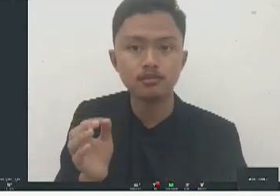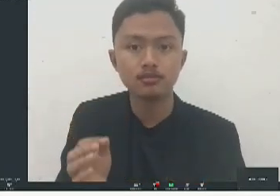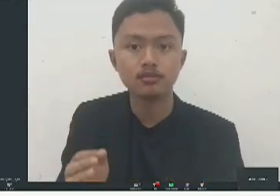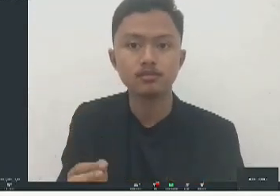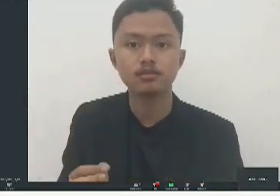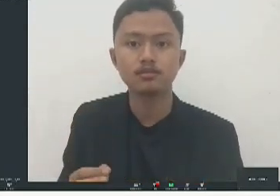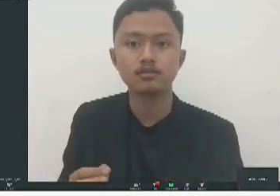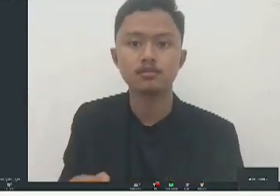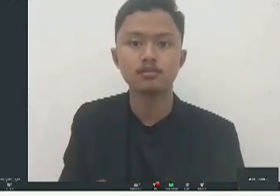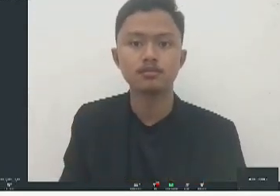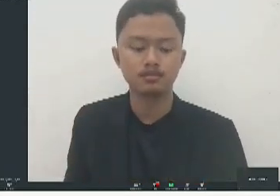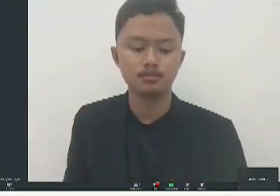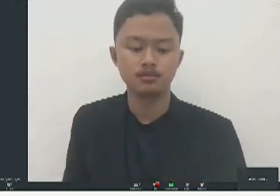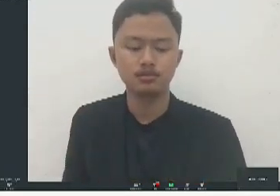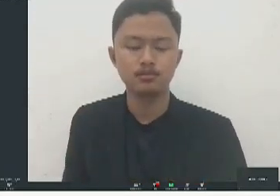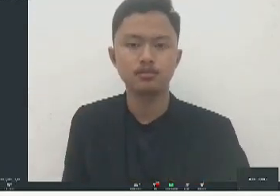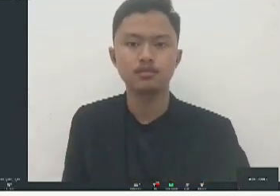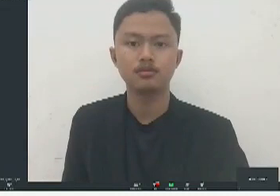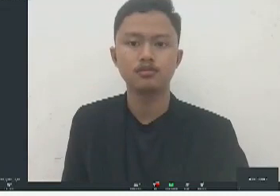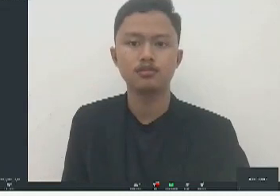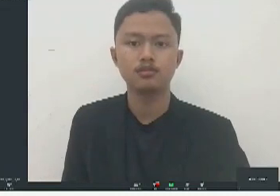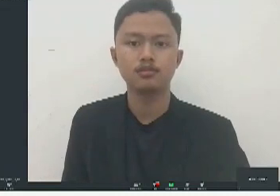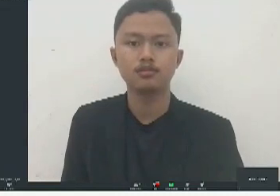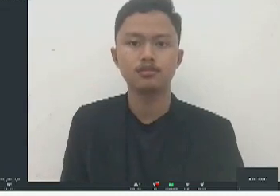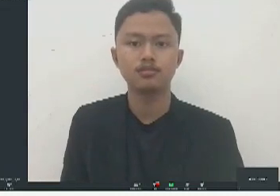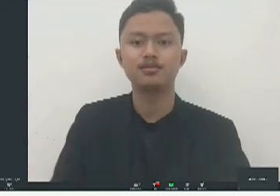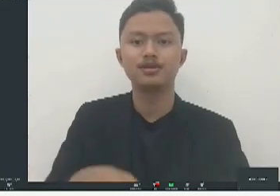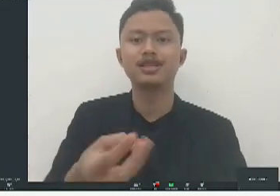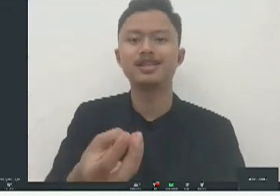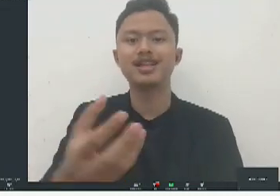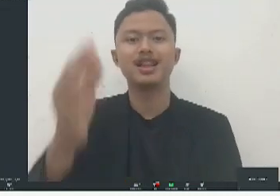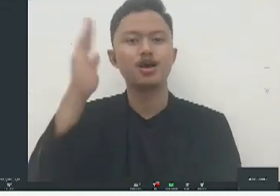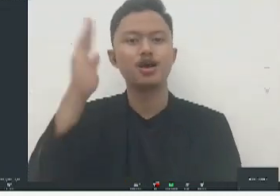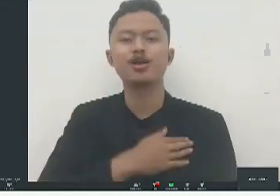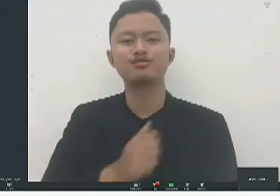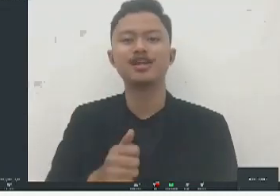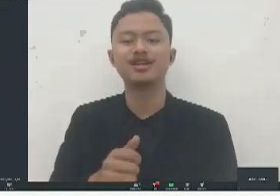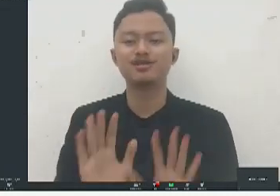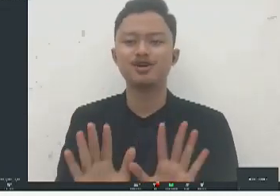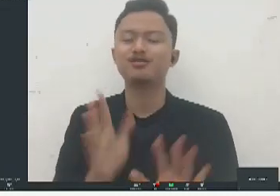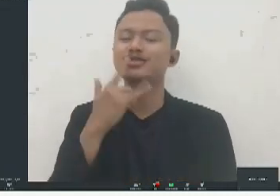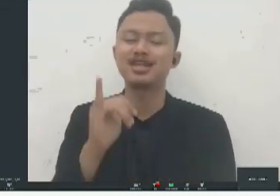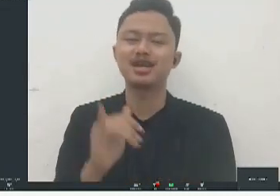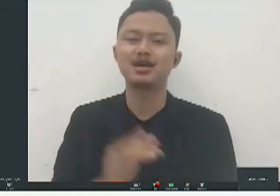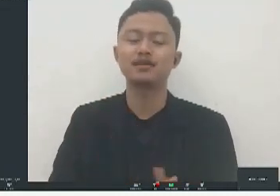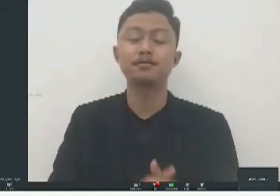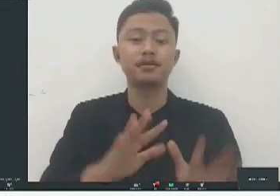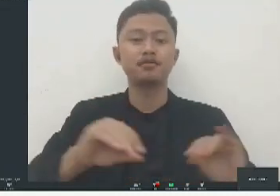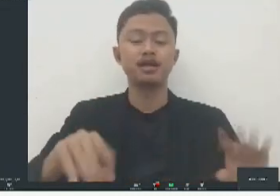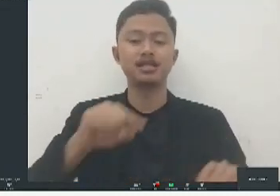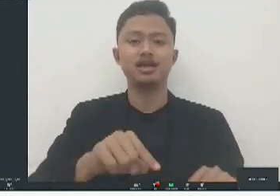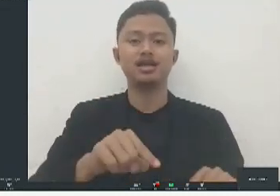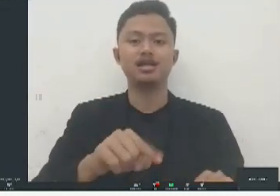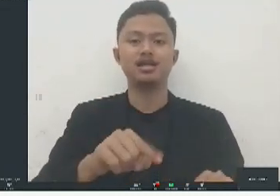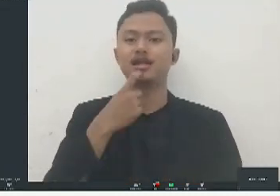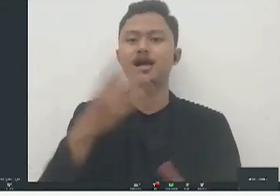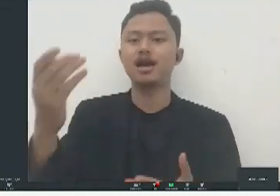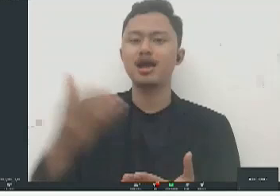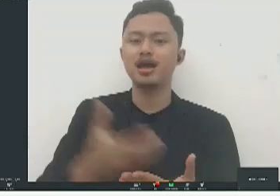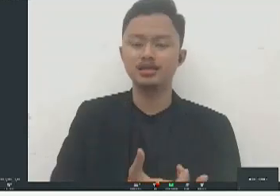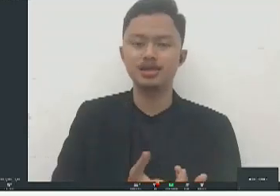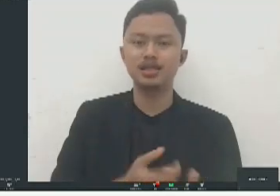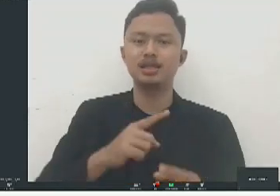mbak ini tinggal walaikumsalam dong ini ya pekerjaan ini untuk penghasilan tapi juga untuk kita